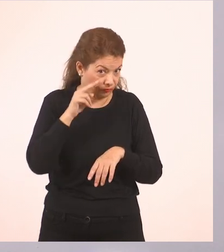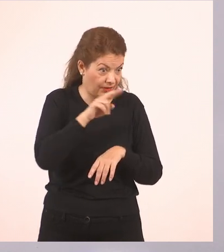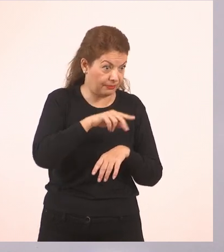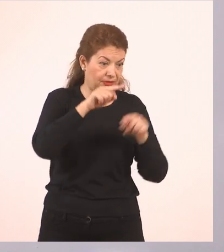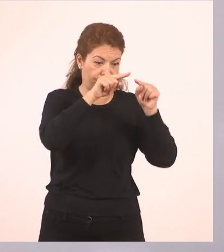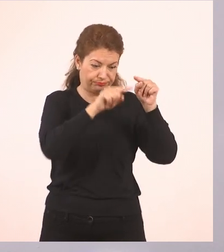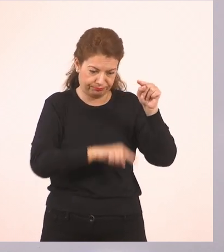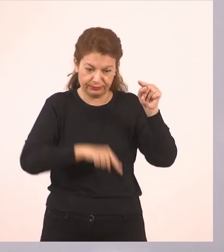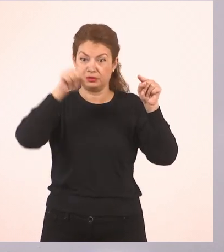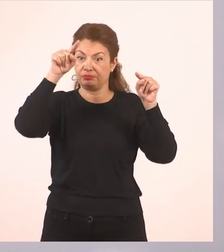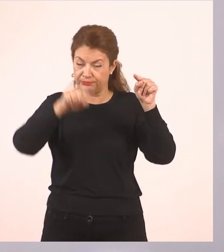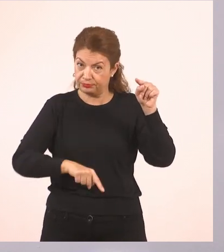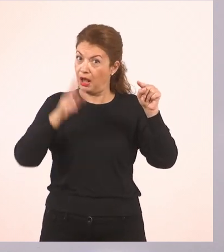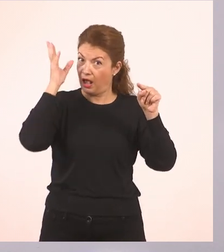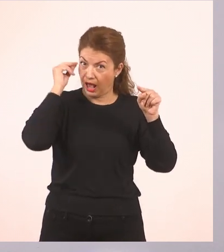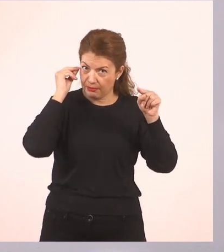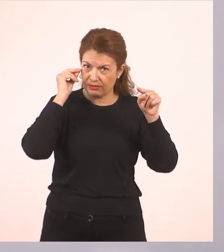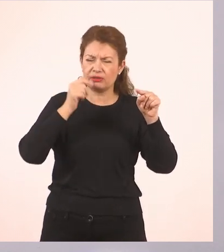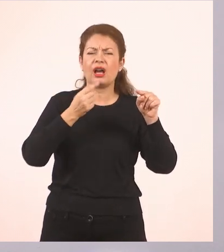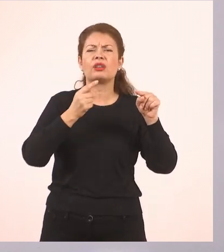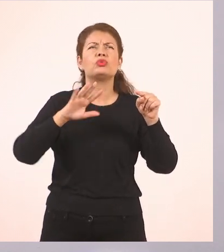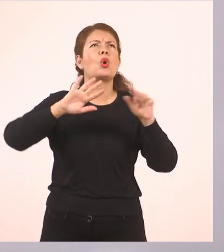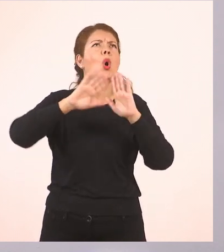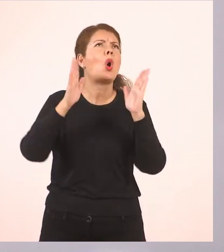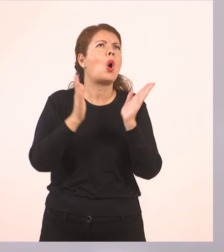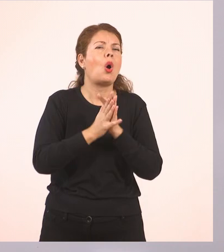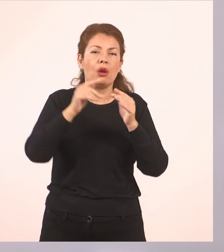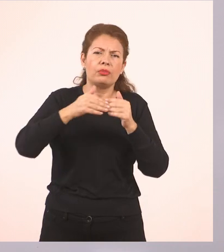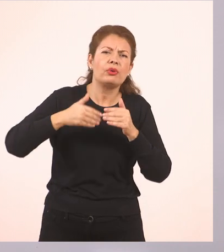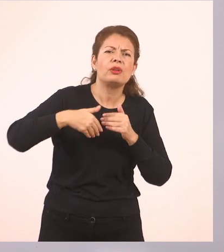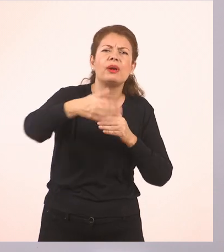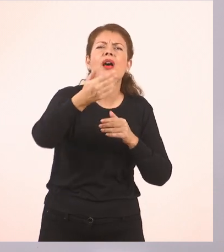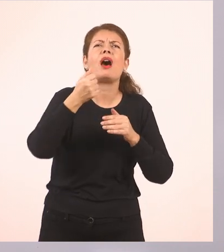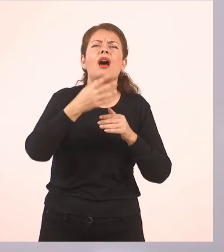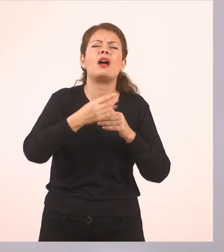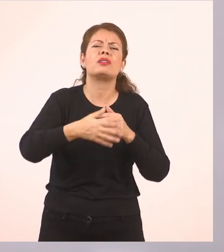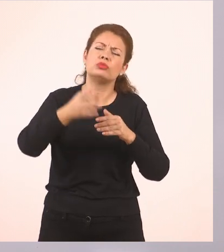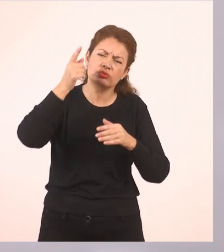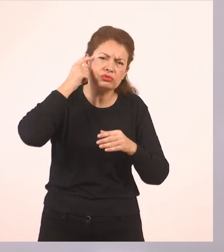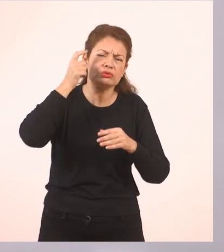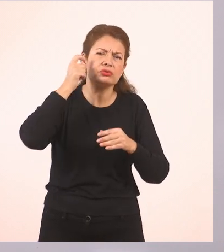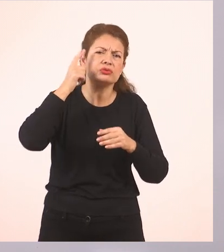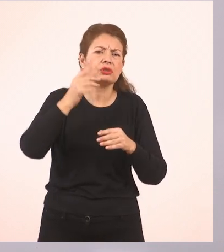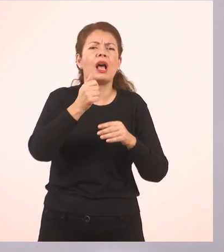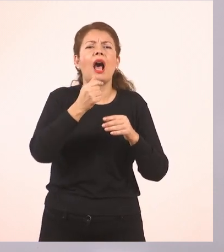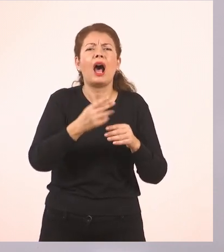έχεις μάθει όλους τους αριθμούς που υπάρχουν. Δεν θα δεις κανέναν αριθμό, όσο μεγάλος κι αν είναι, να σχηματίζεται